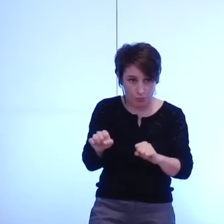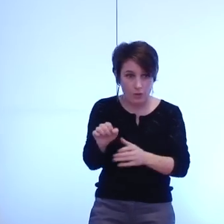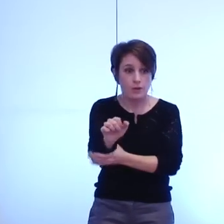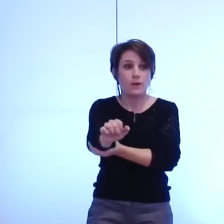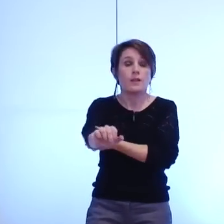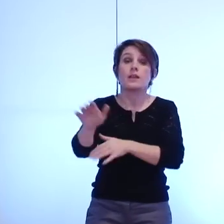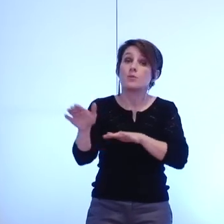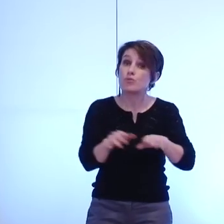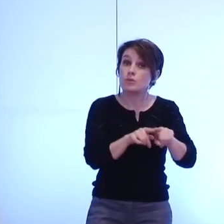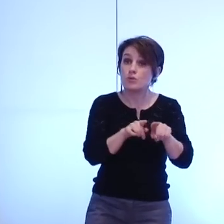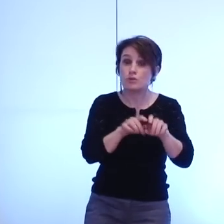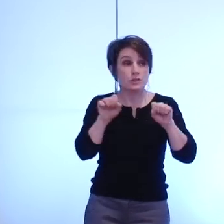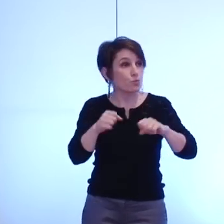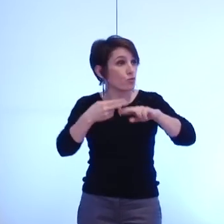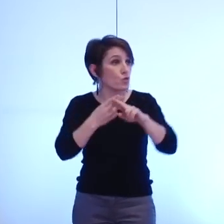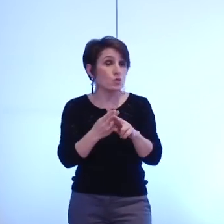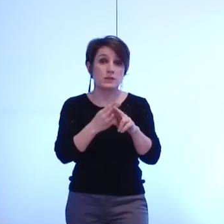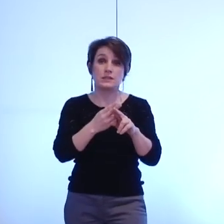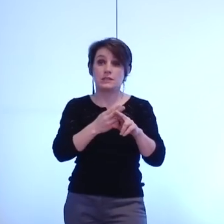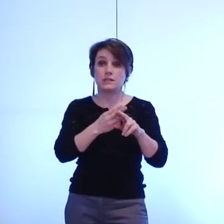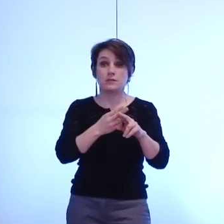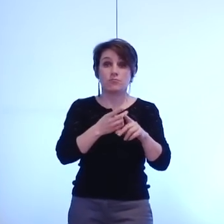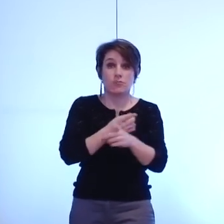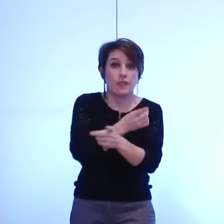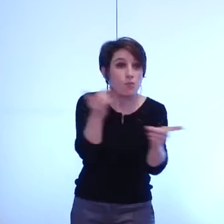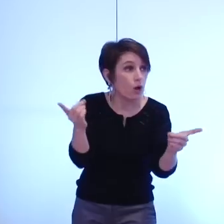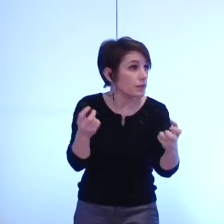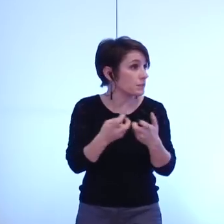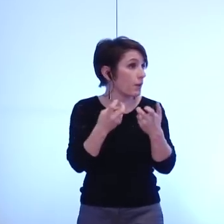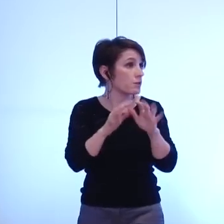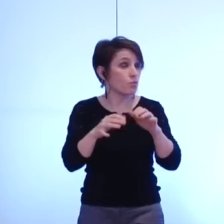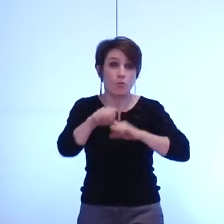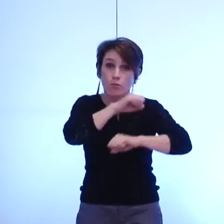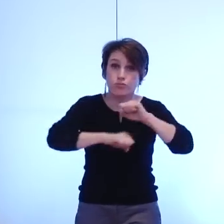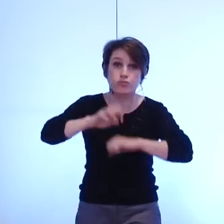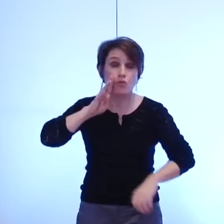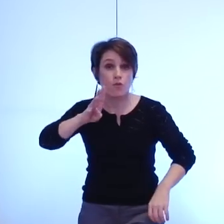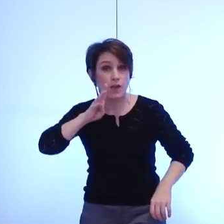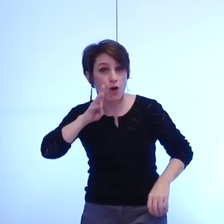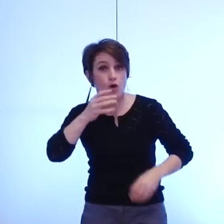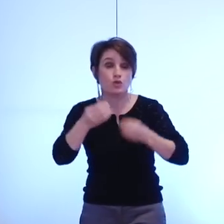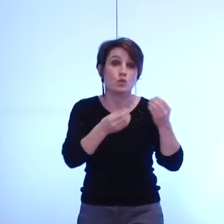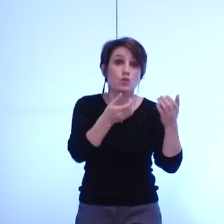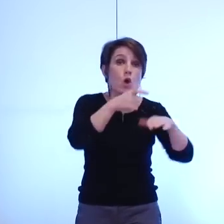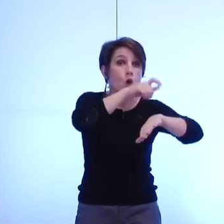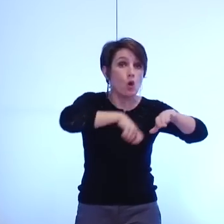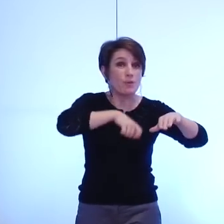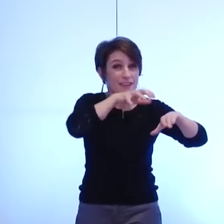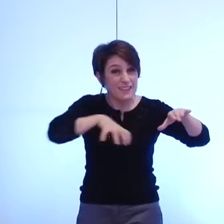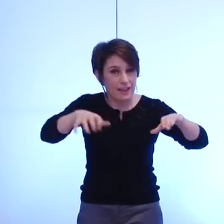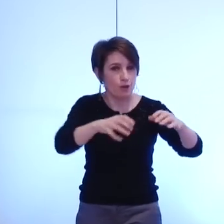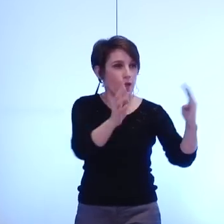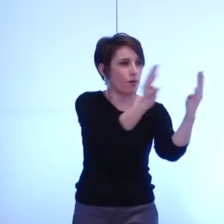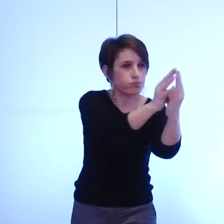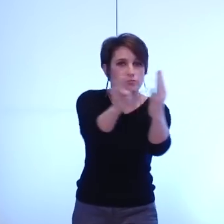démocratiques comme par exemple l'organisation je ne sais de conférences ou de comités territoriaux qui rassembleront et les